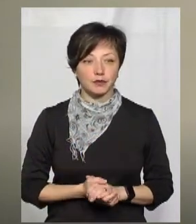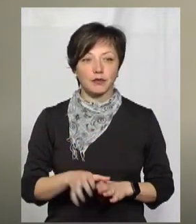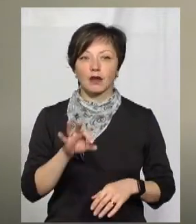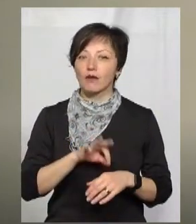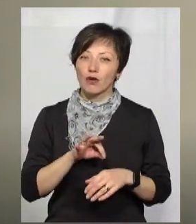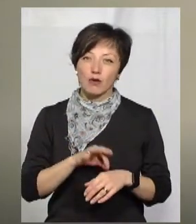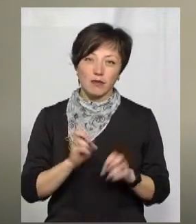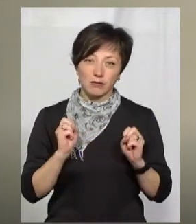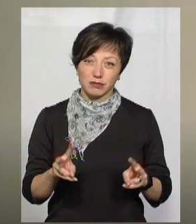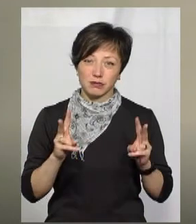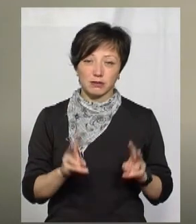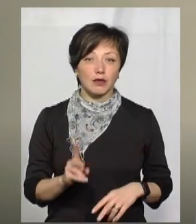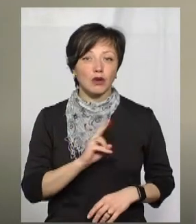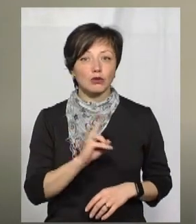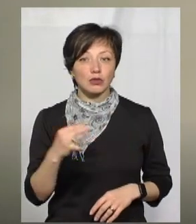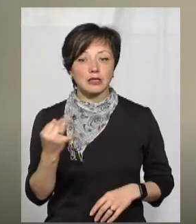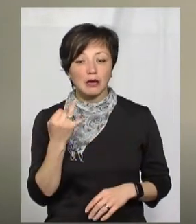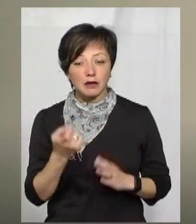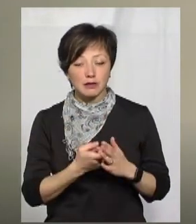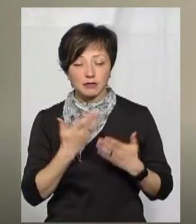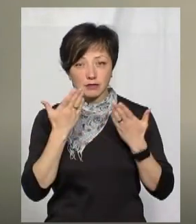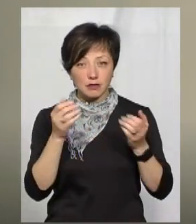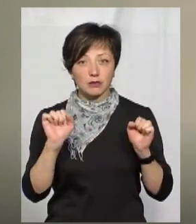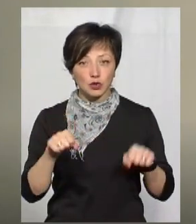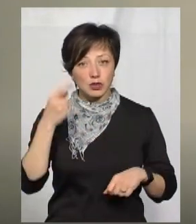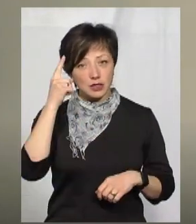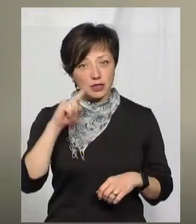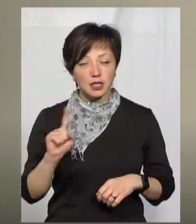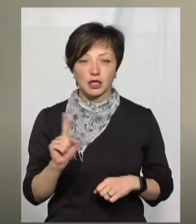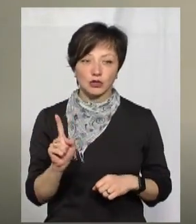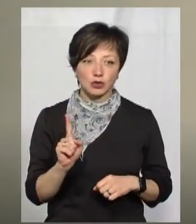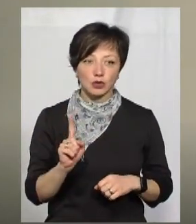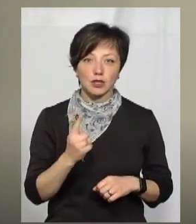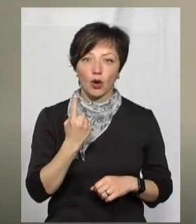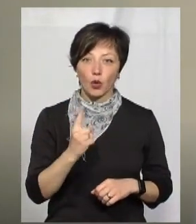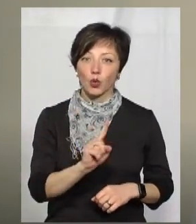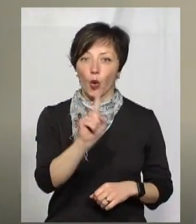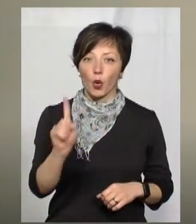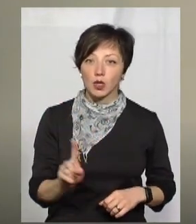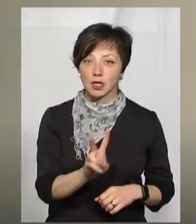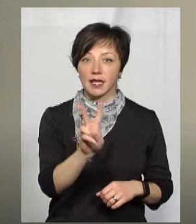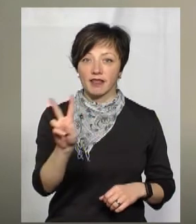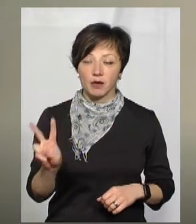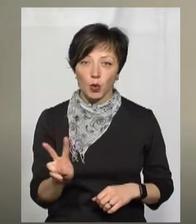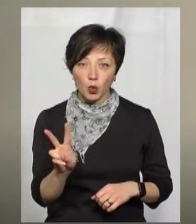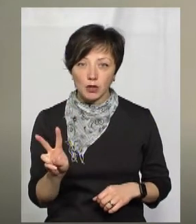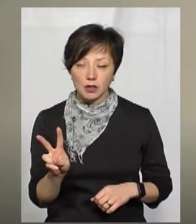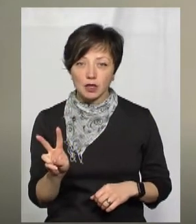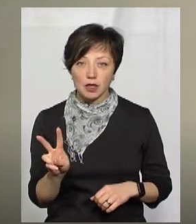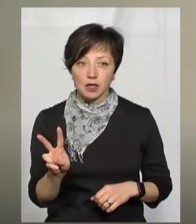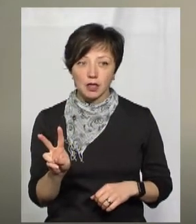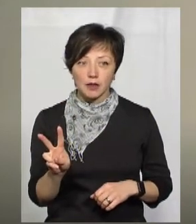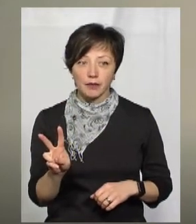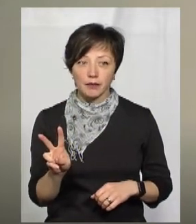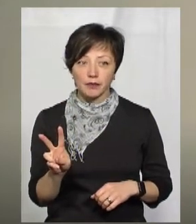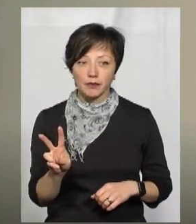Хвороба підступна, і хто цікавився цією хворобою, може знати, що за одну годину, за дві години, на